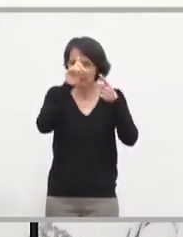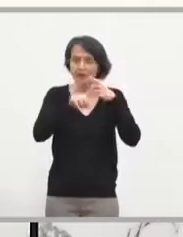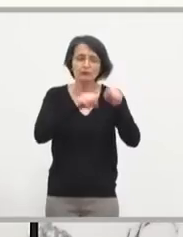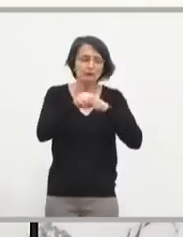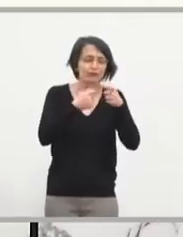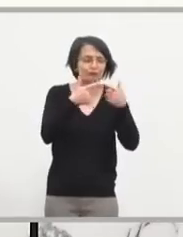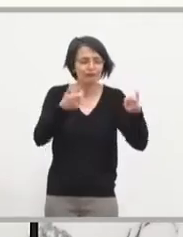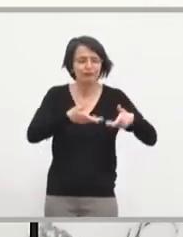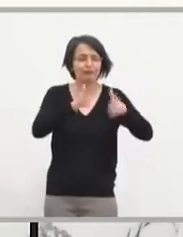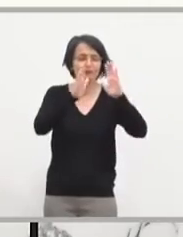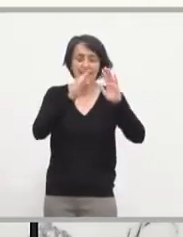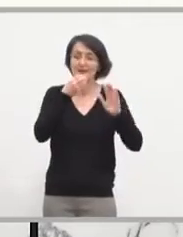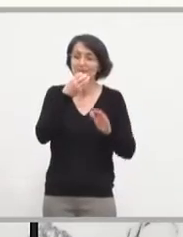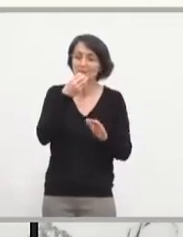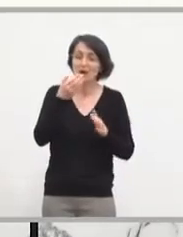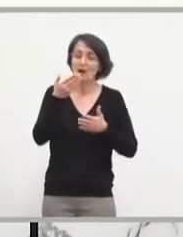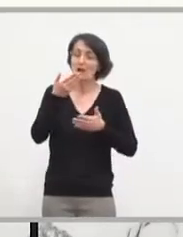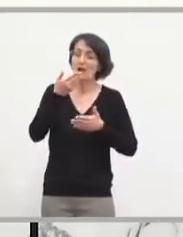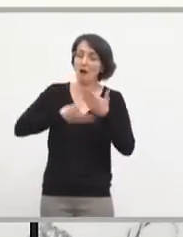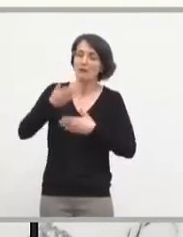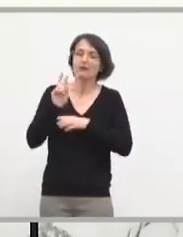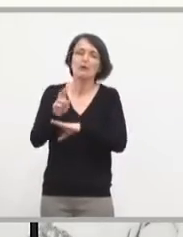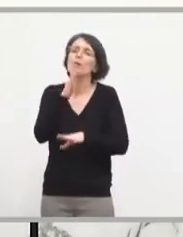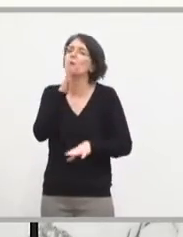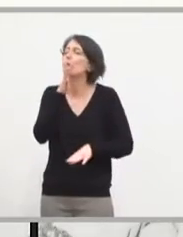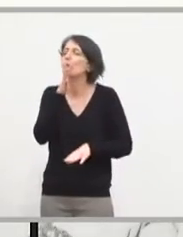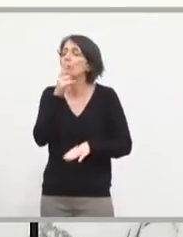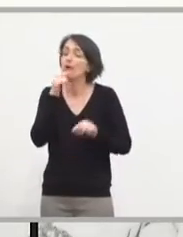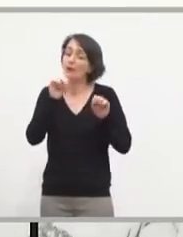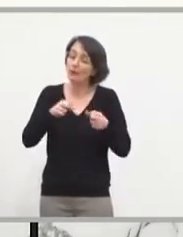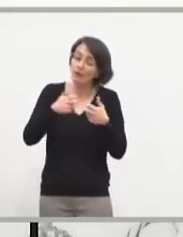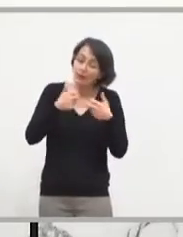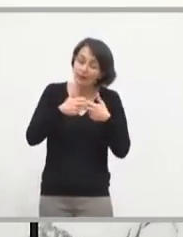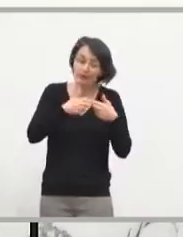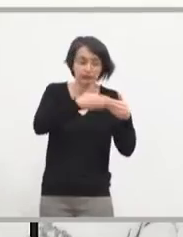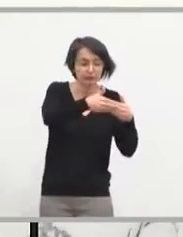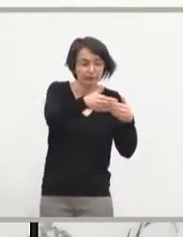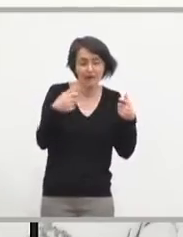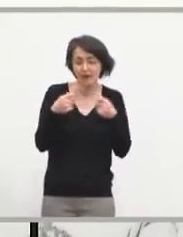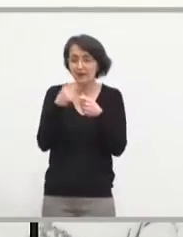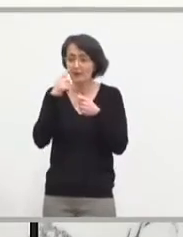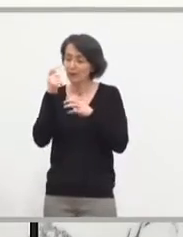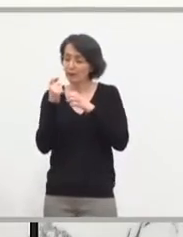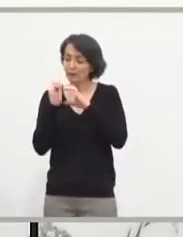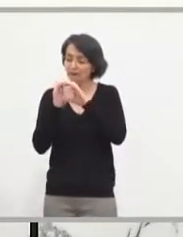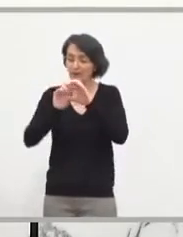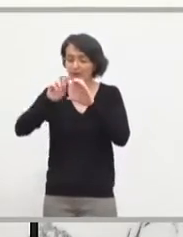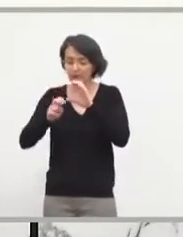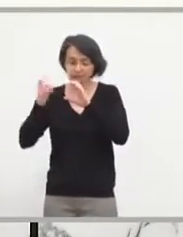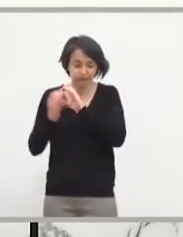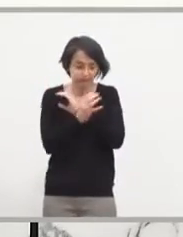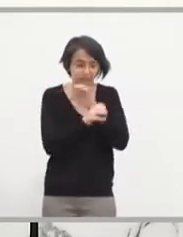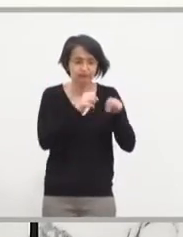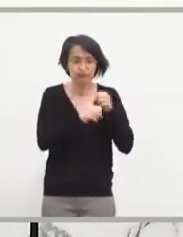Mais ça peut être un complément bus sur certaines arrivées de lits, sur certains tronçons qu'on peut modifier. Avec